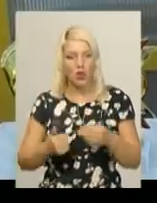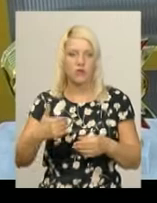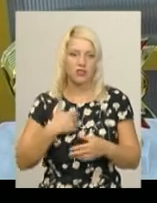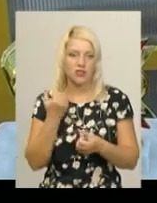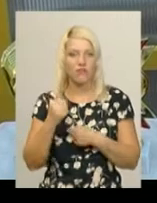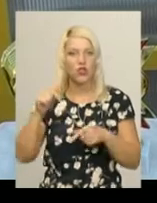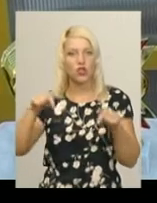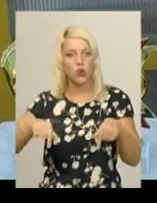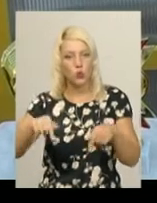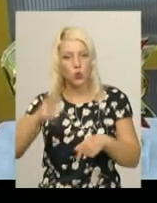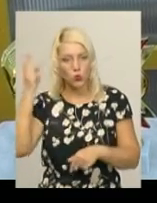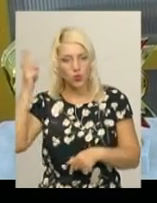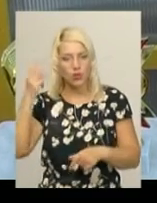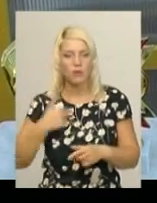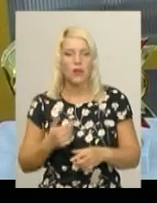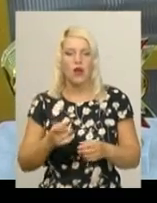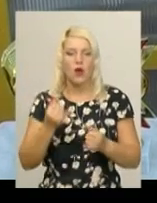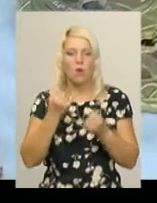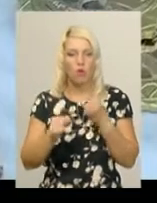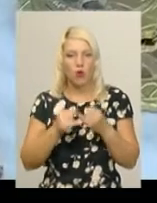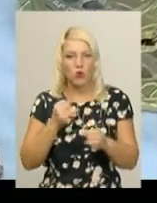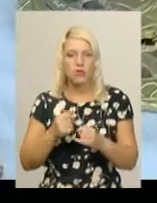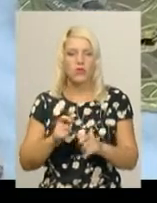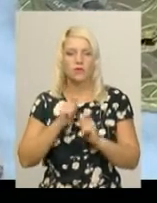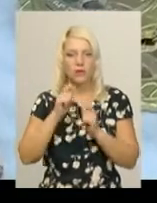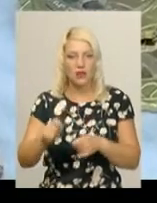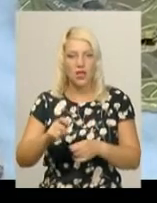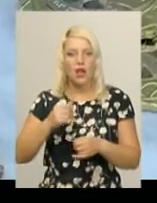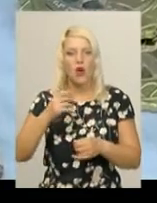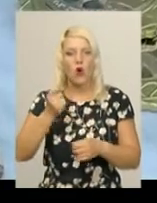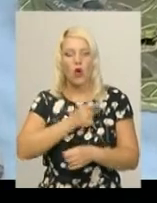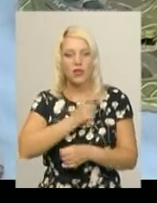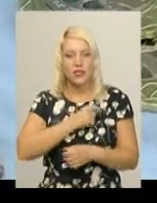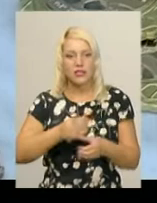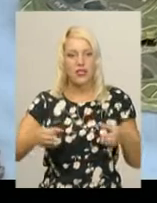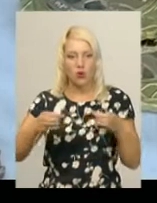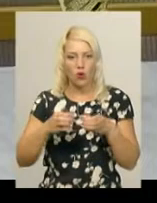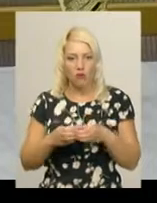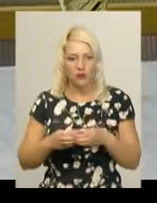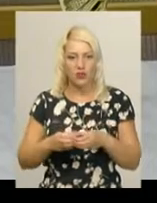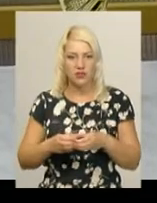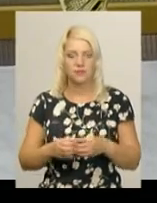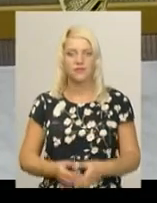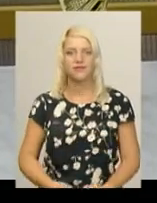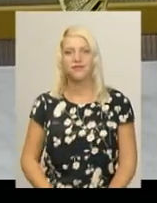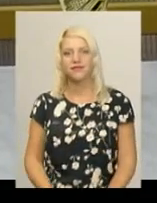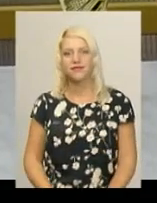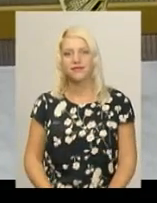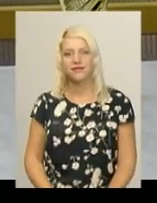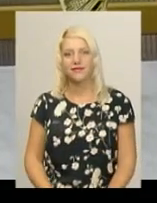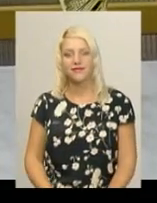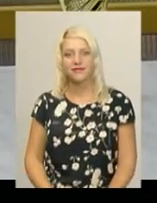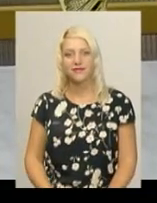Бронзовими призерами кубку стала одеська команда «Лідерс», яка з рахунком 28-0 перемогла одеський політехнік. Світлана Поробок, Дем'ян